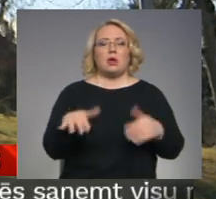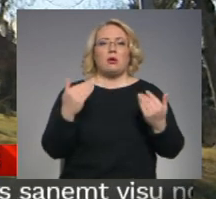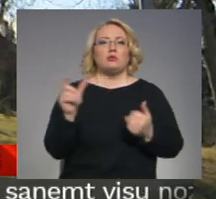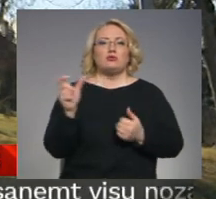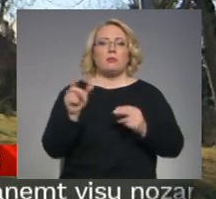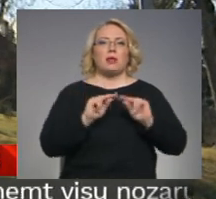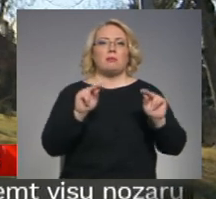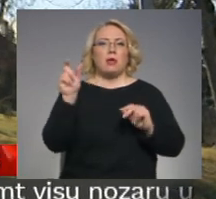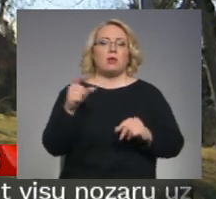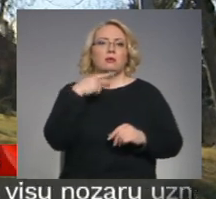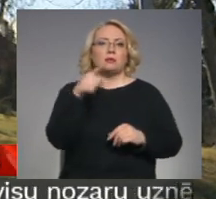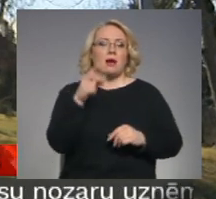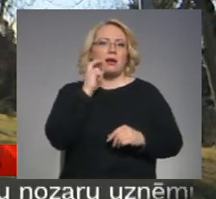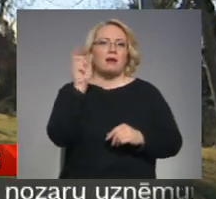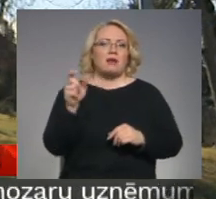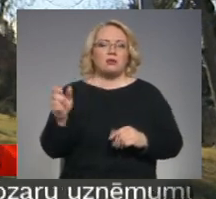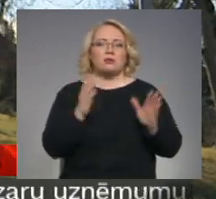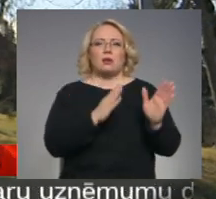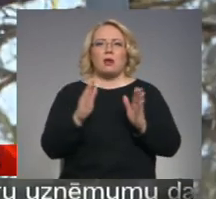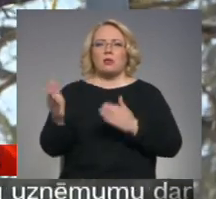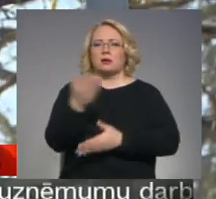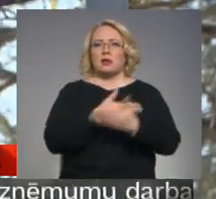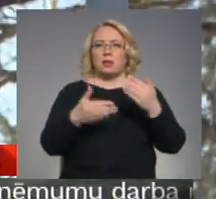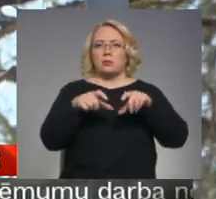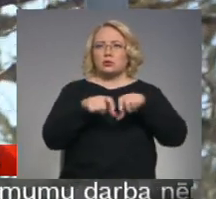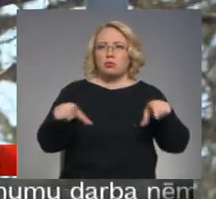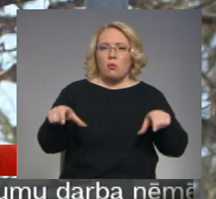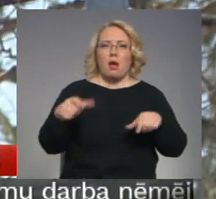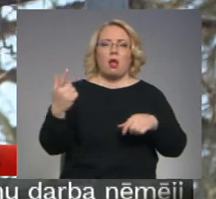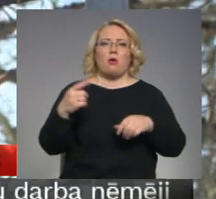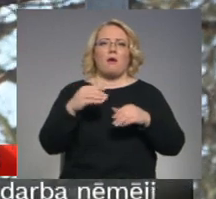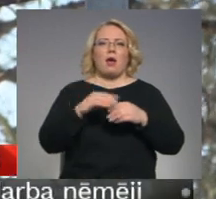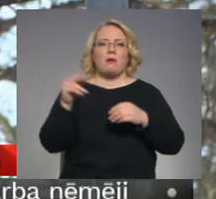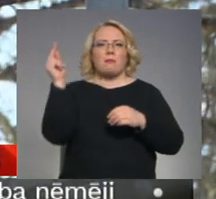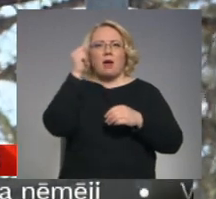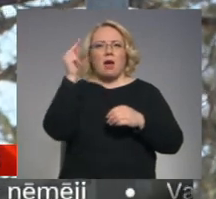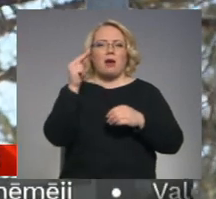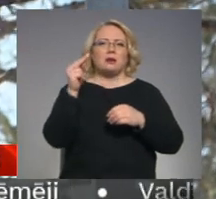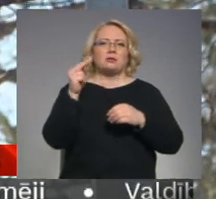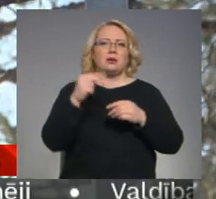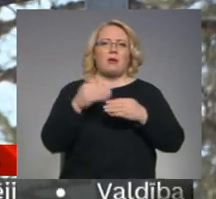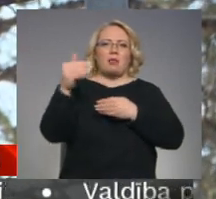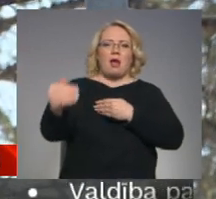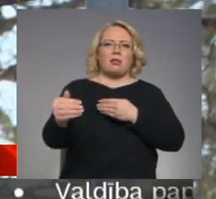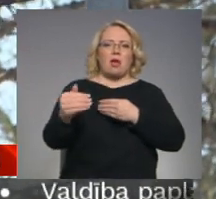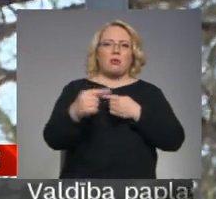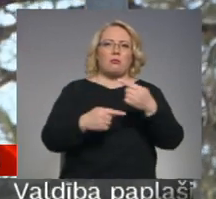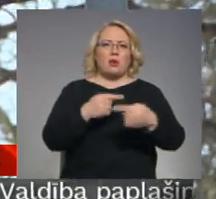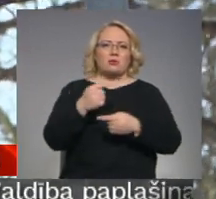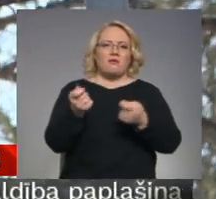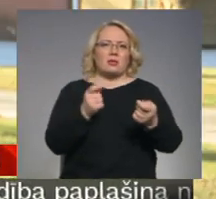pedagogis secina, ka vecākiem, kuri regulāri sadarbojas ar skolu, vadīt bērnu attālināto mācību procesu ir vieglāk.